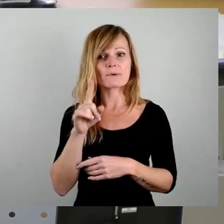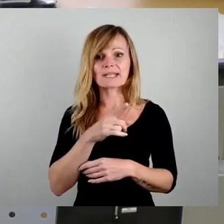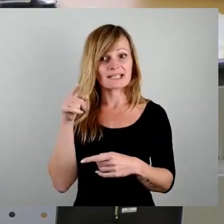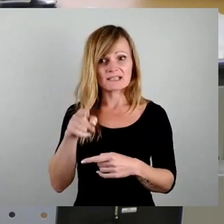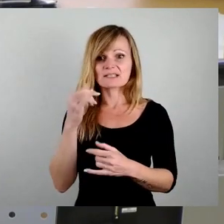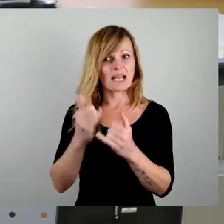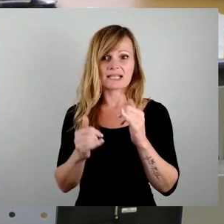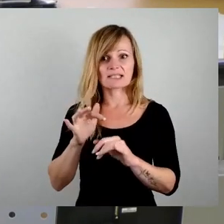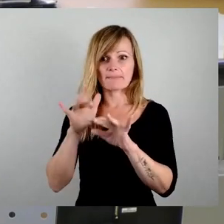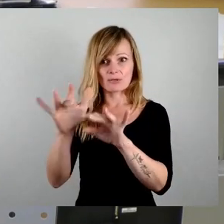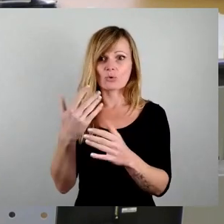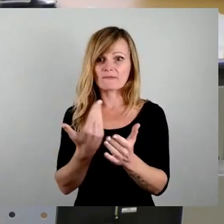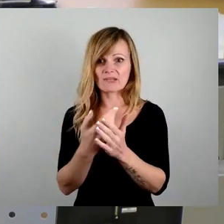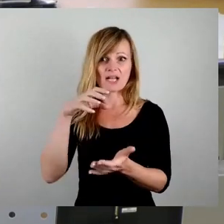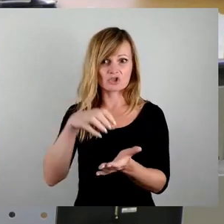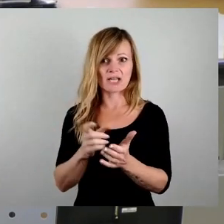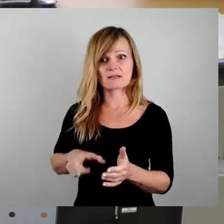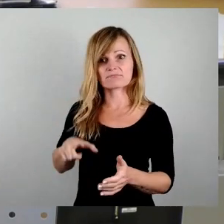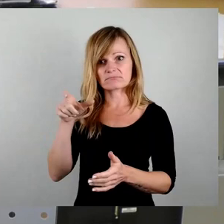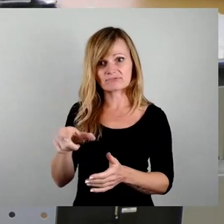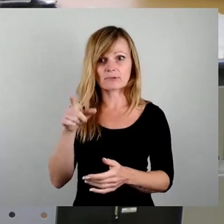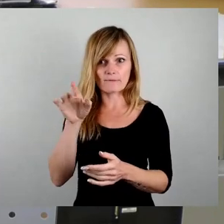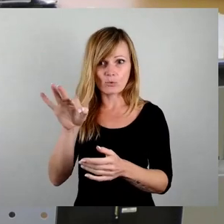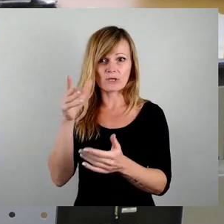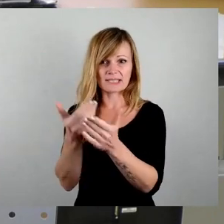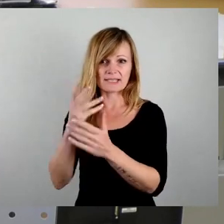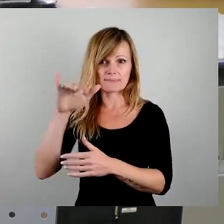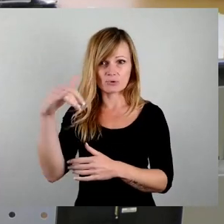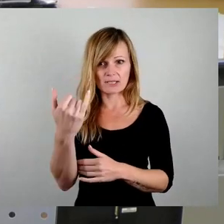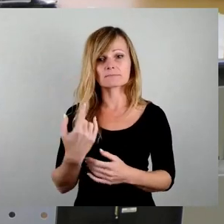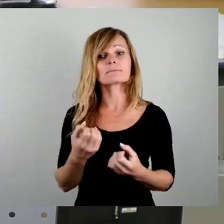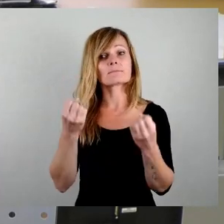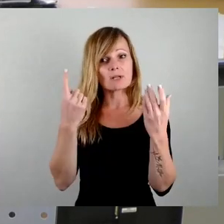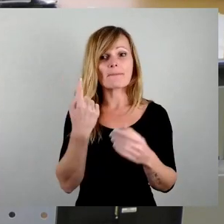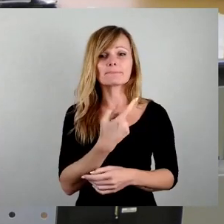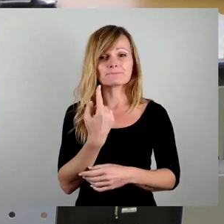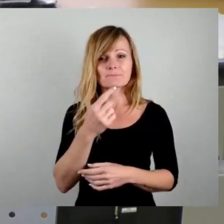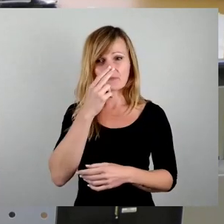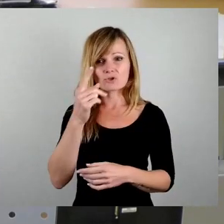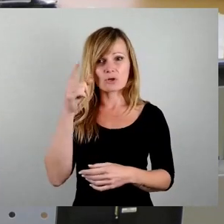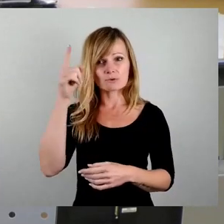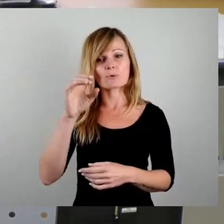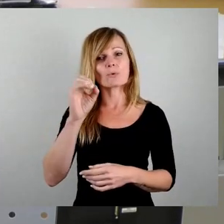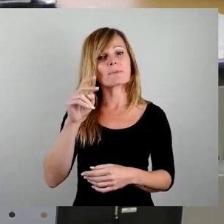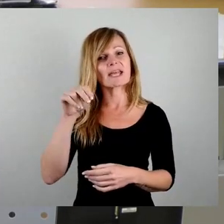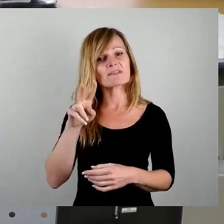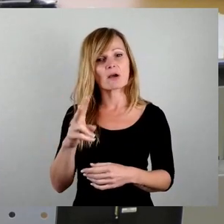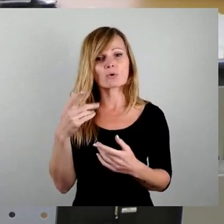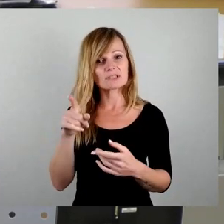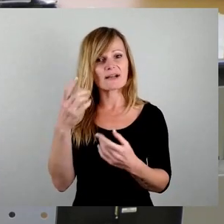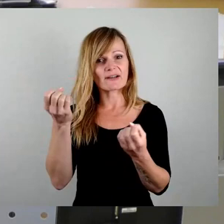als Stadt in dieses Projekt investieren müssen. Denn eins ist Fakt, wir müssen uns darum kümmern, dass da oben was mit dem ÖPNV passiert, dass die